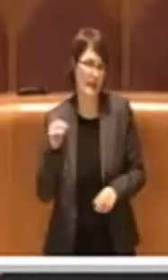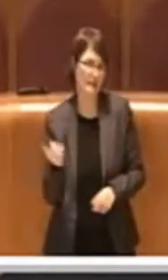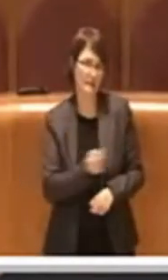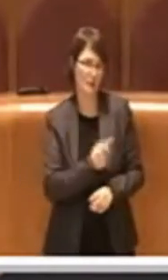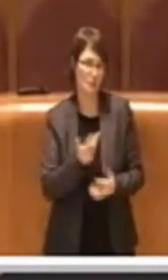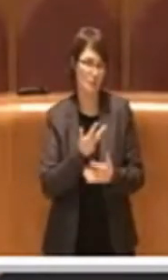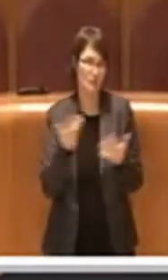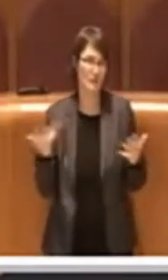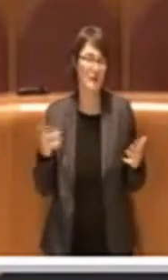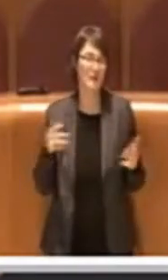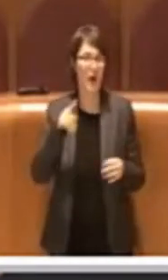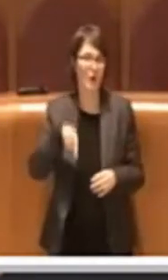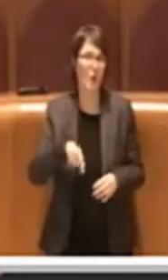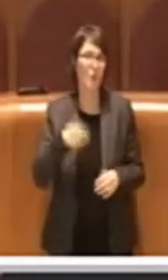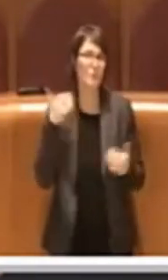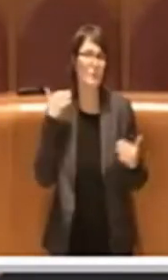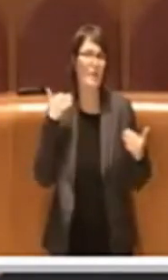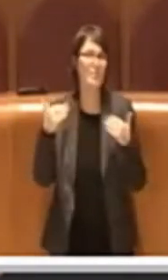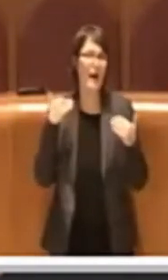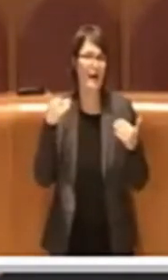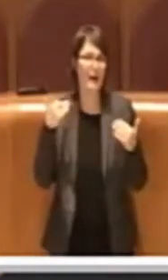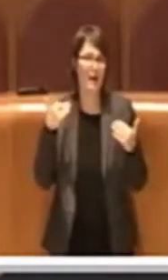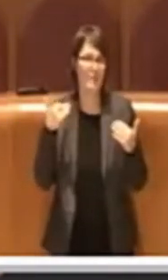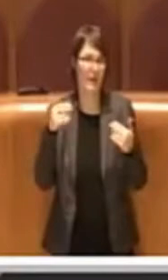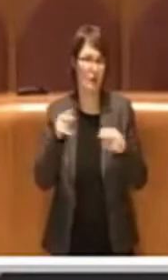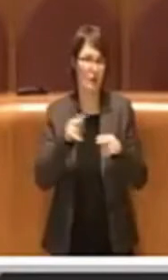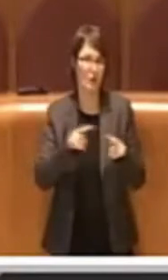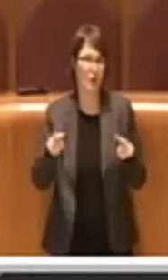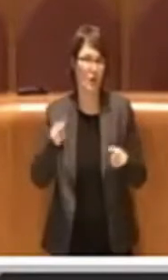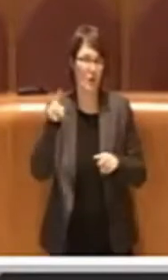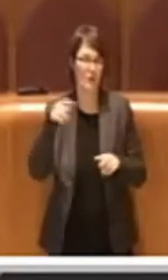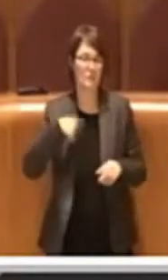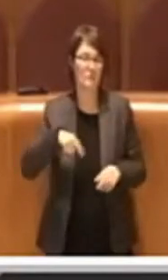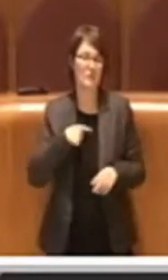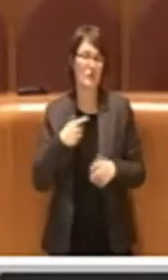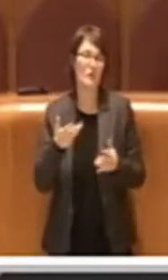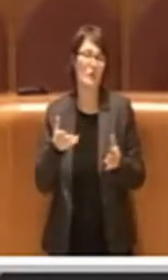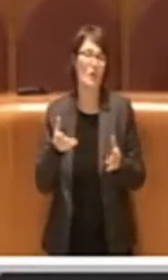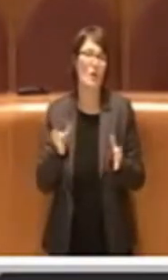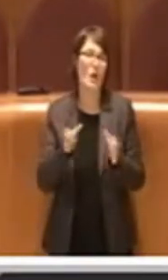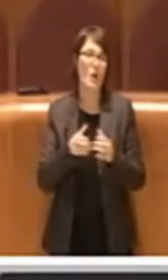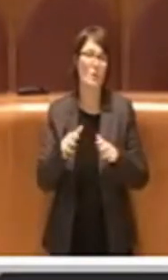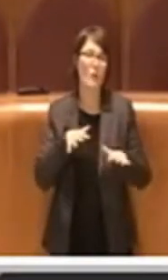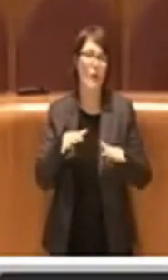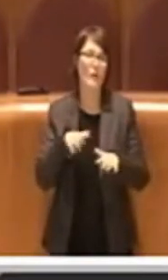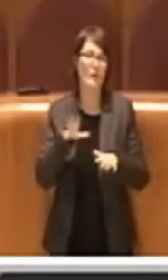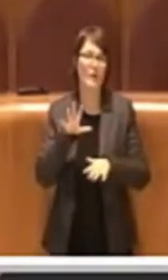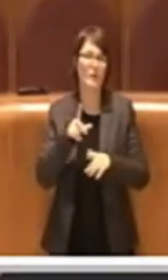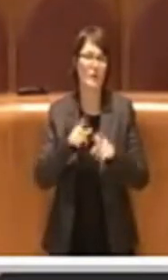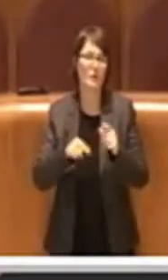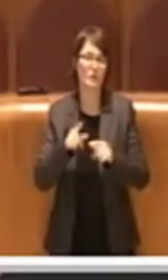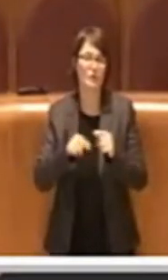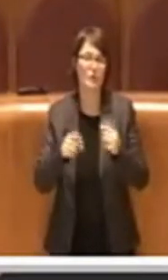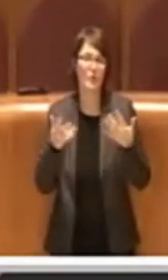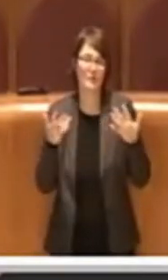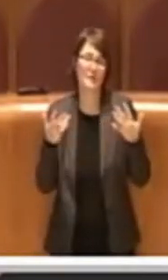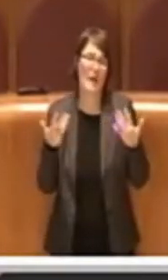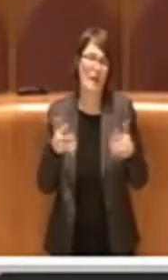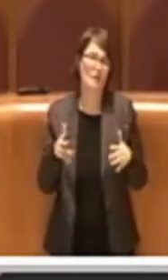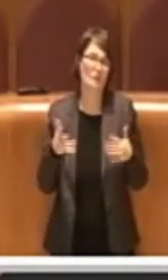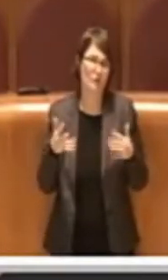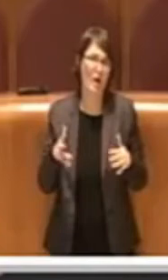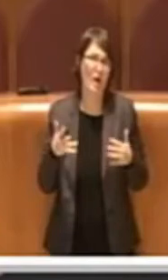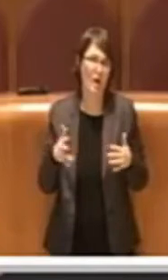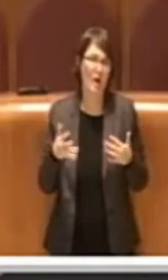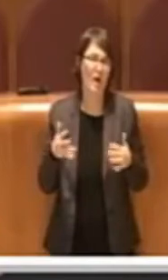anche il Parlamento nazionale. Noi da parte nostra come Movimento 5 Stelle ci stiamo adoperando ovviamente con